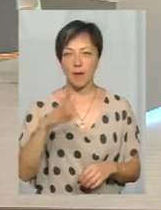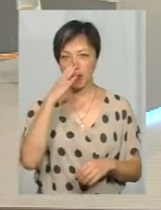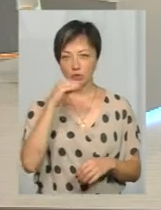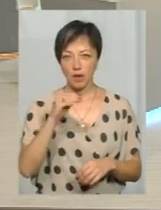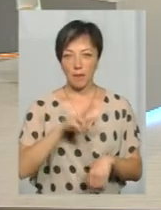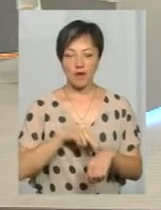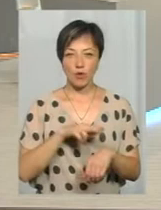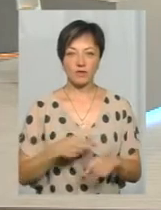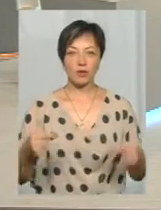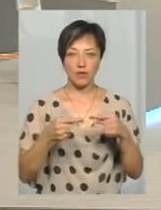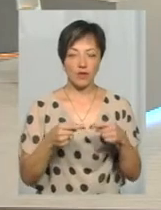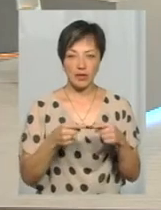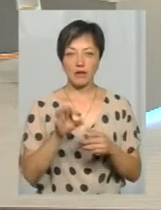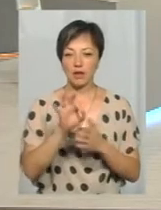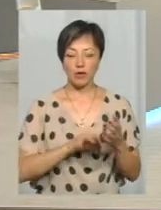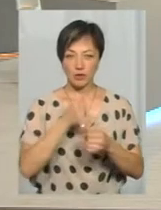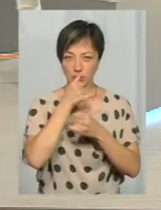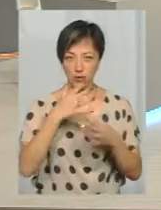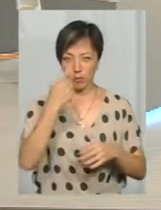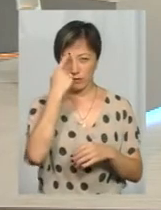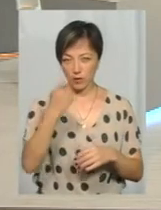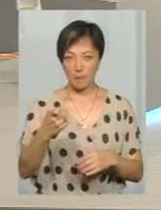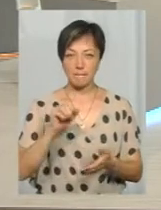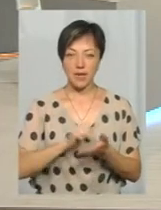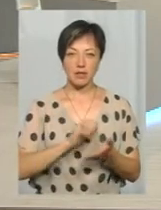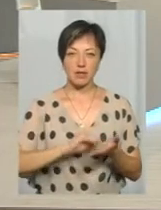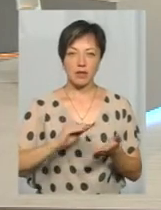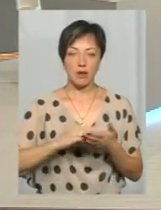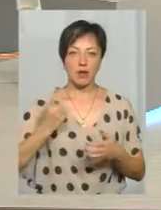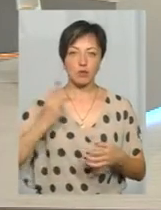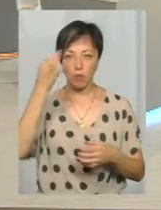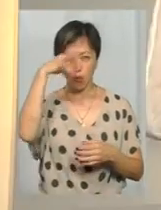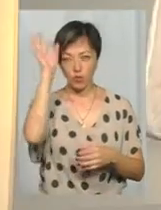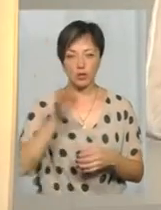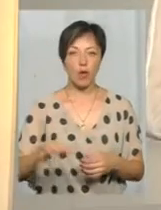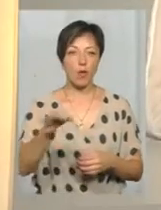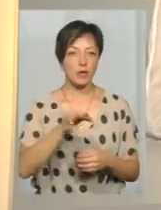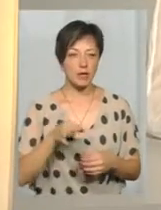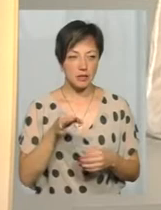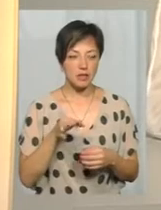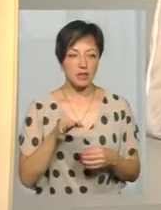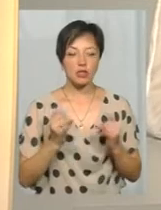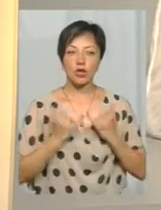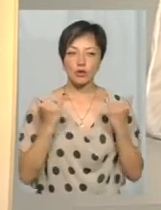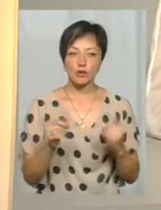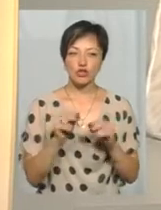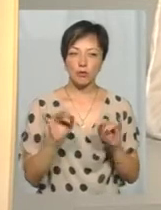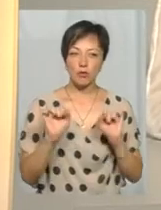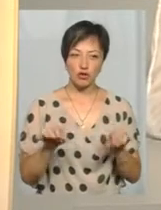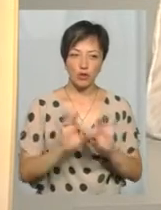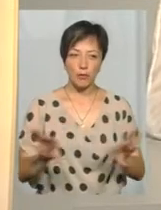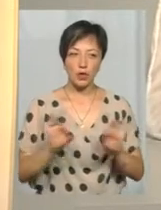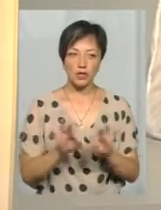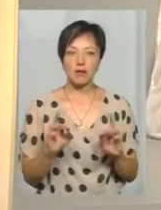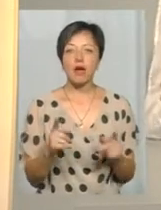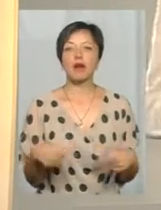становити не вдалося. Одразу про це вчора повідомив прес-секретар патрульної поліції області Роман Мартинюк. Шановні, чи можете пояснити,